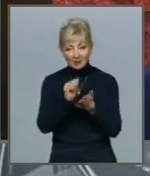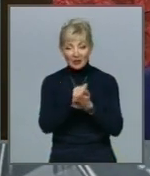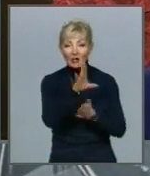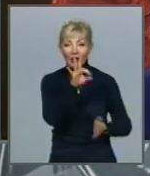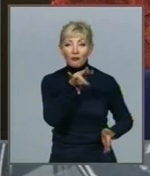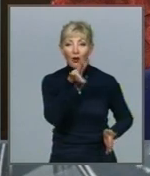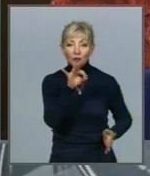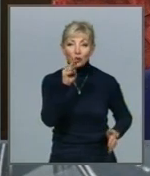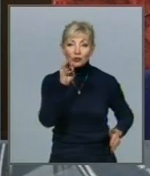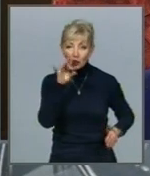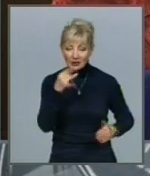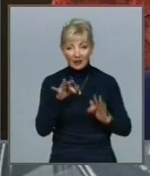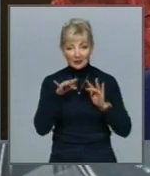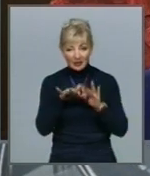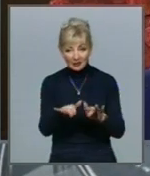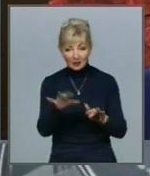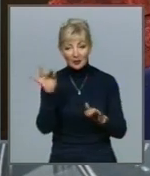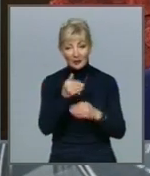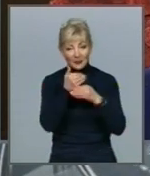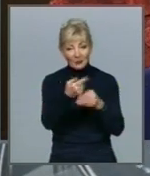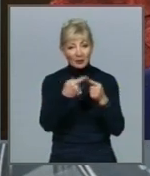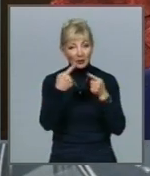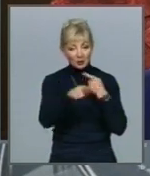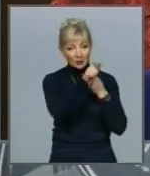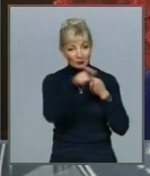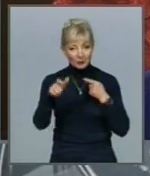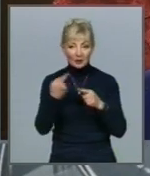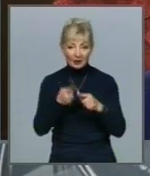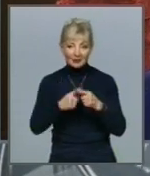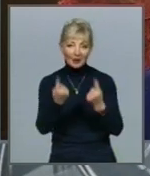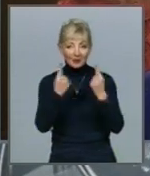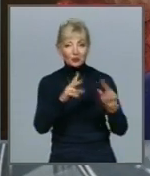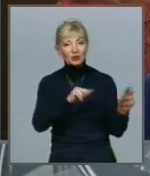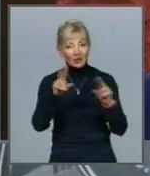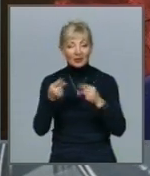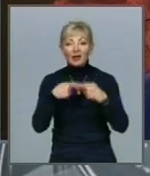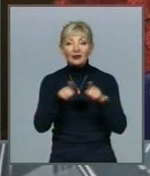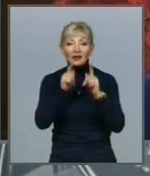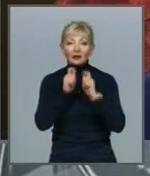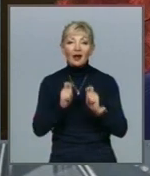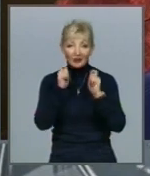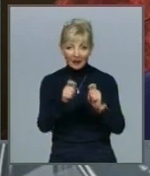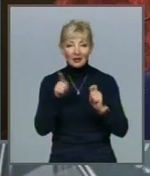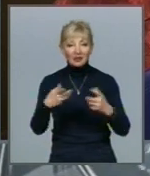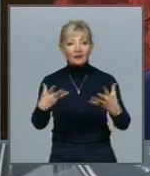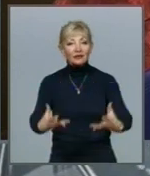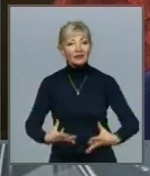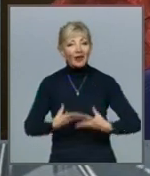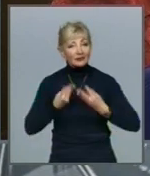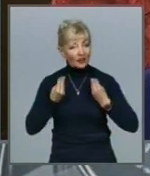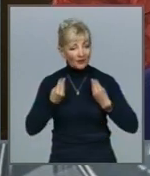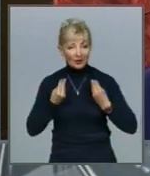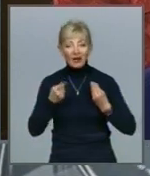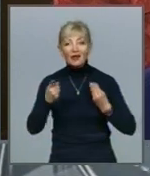І допомагати іншим – це велике щастя Ось такі награди вдохновляють, вони